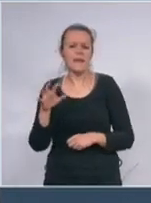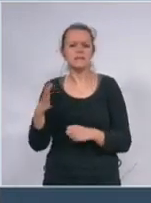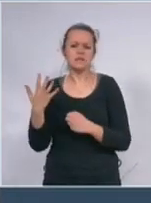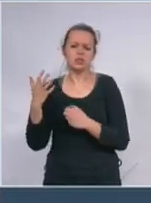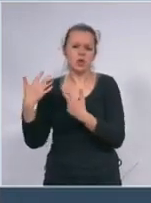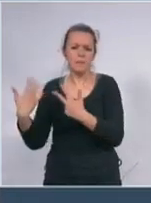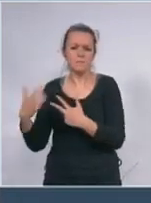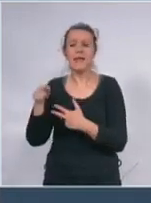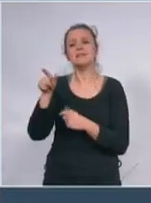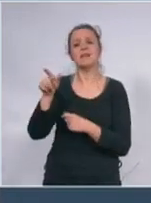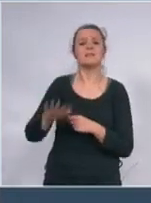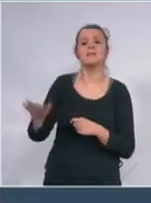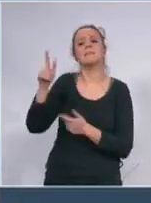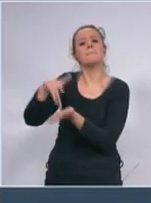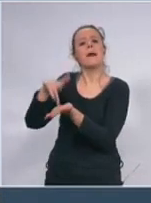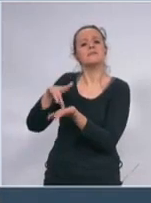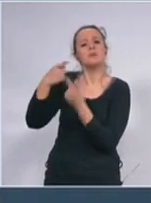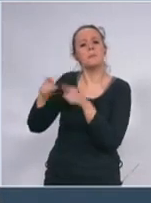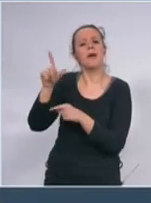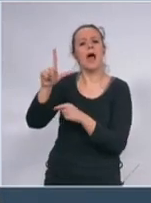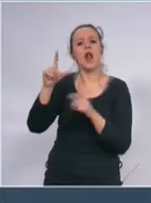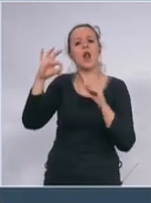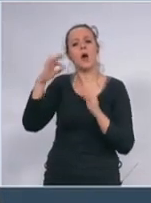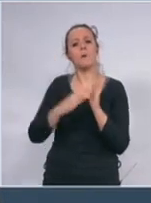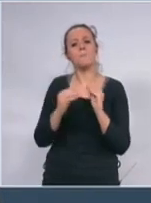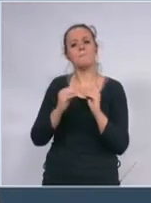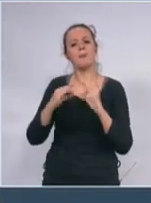koja je kao Srbija malo veće